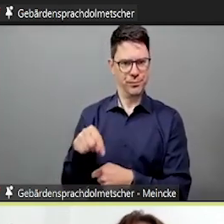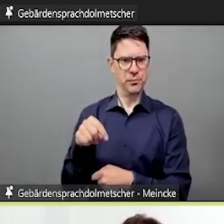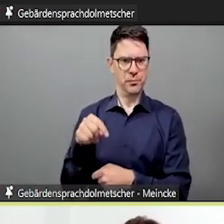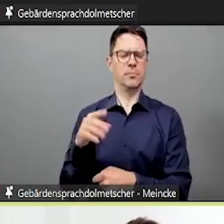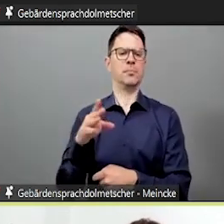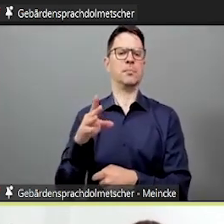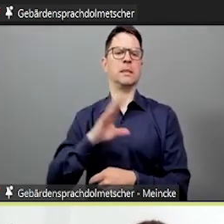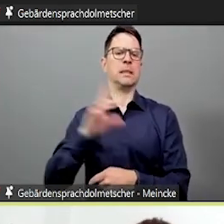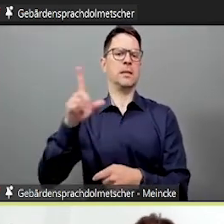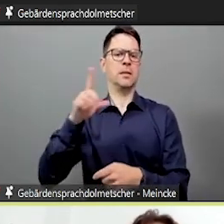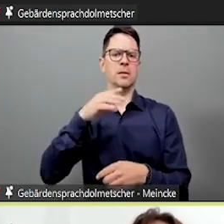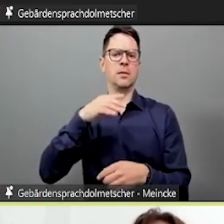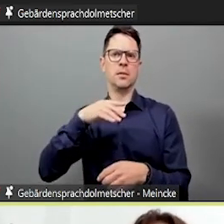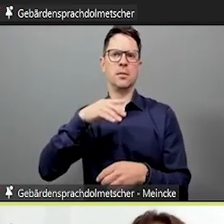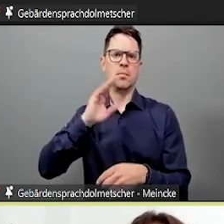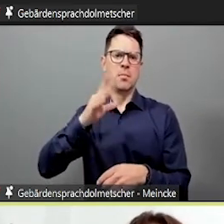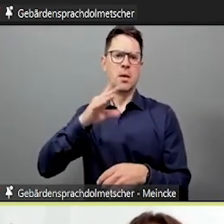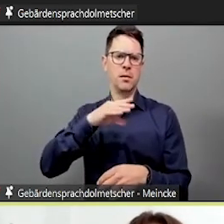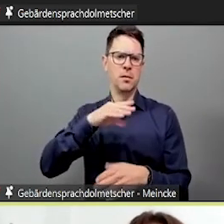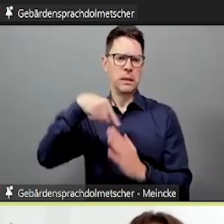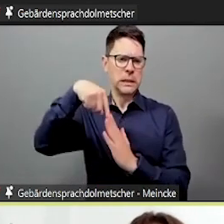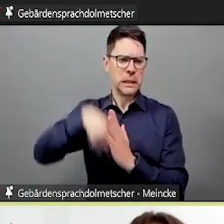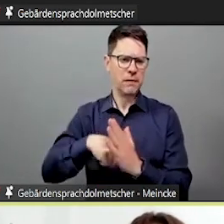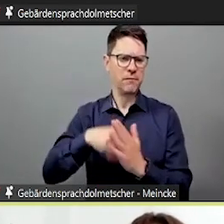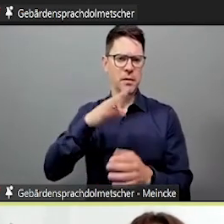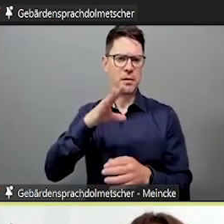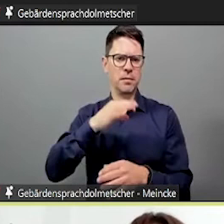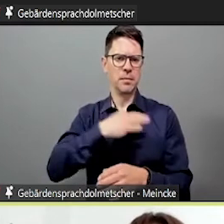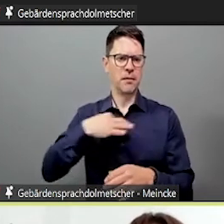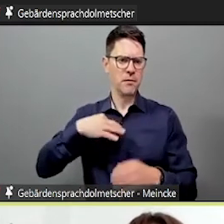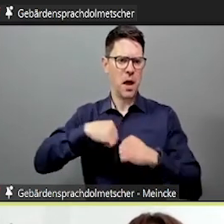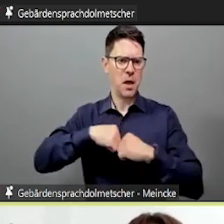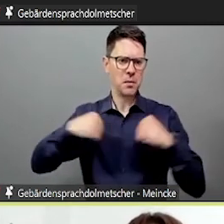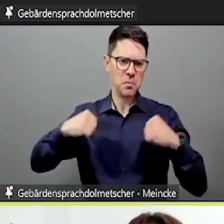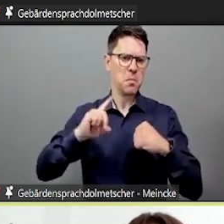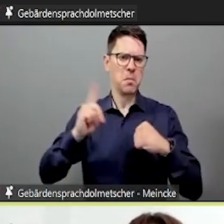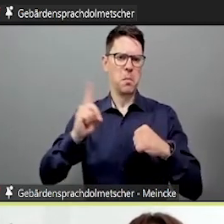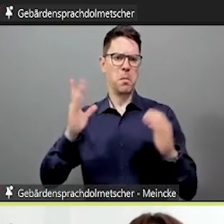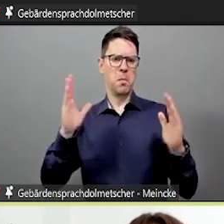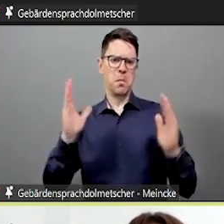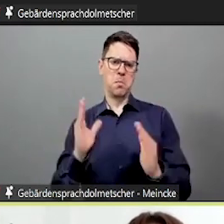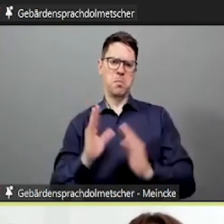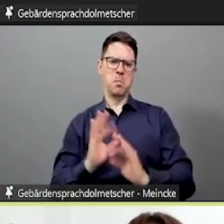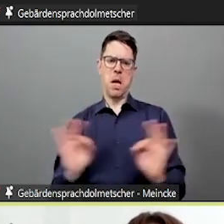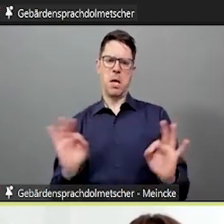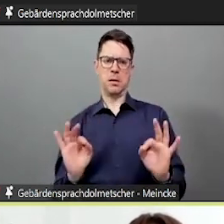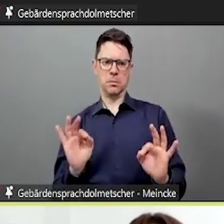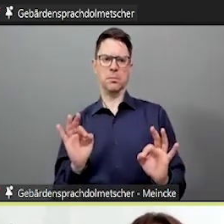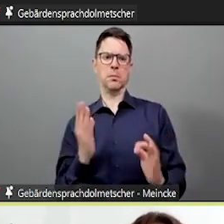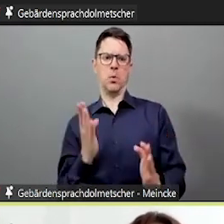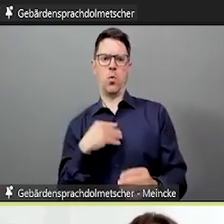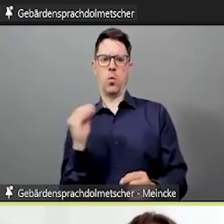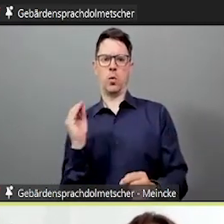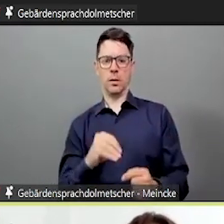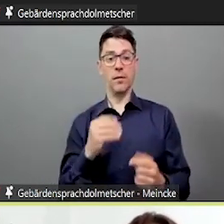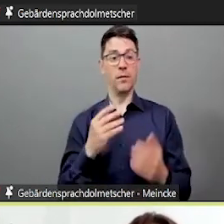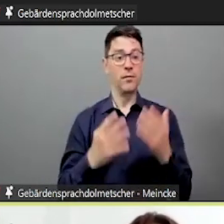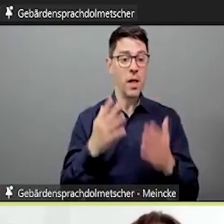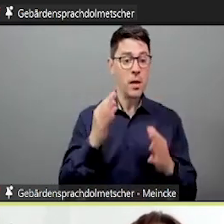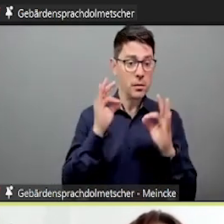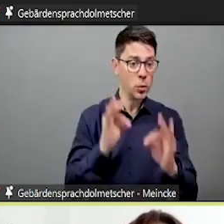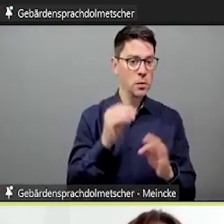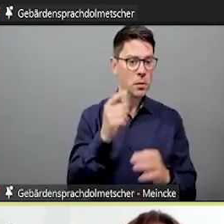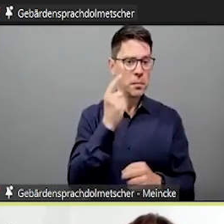Dann kommen wir ein bisschen chronologisch weiter von der ersten Sitzung weg. So ein bisschen, was kann ich in jeder Sitzung machen? Also nicht nur in der